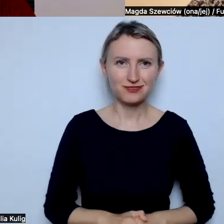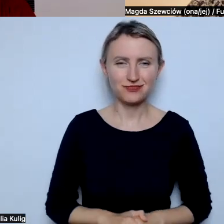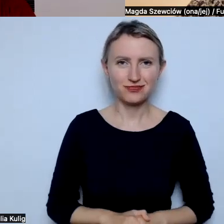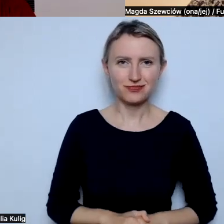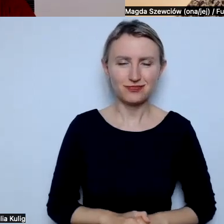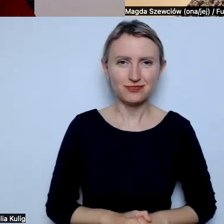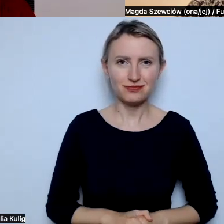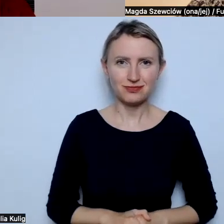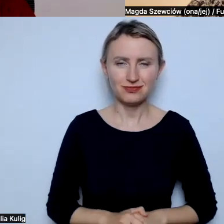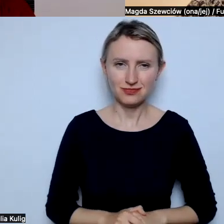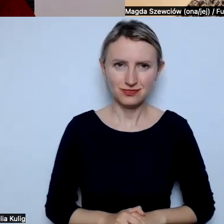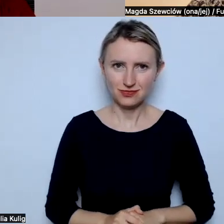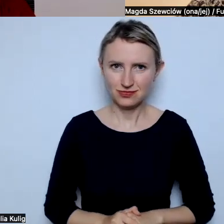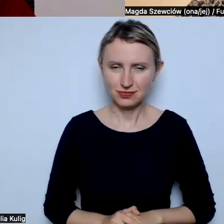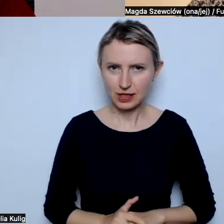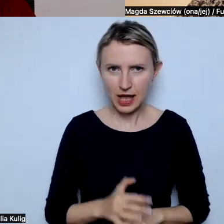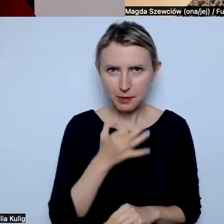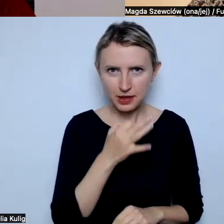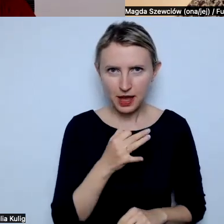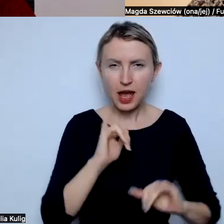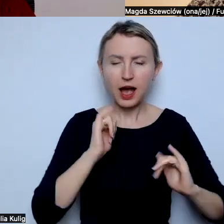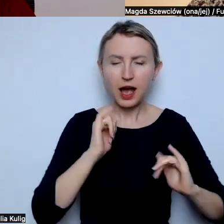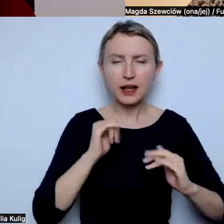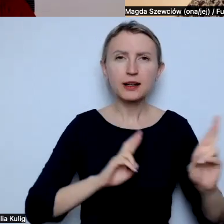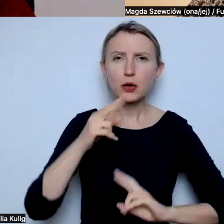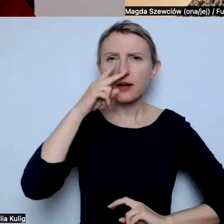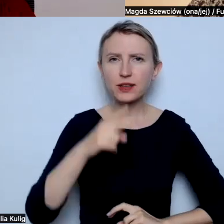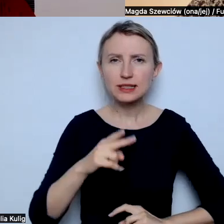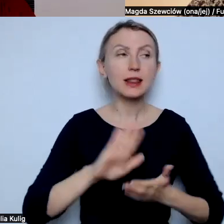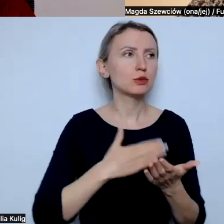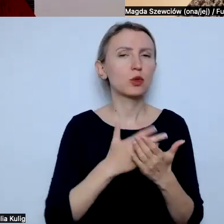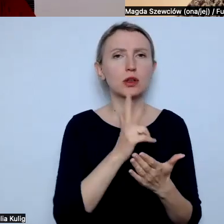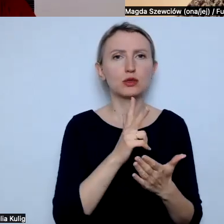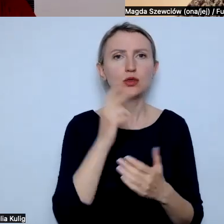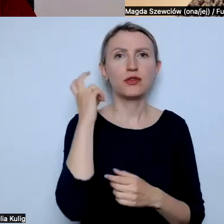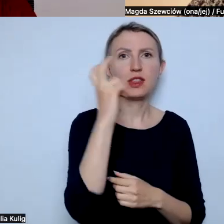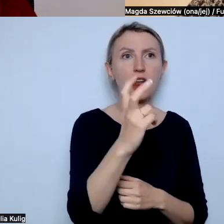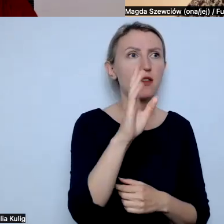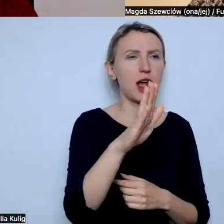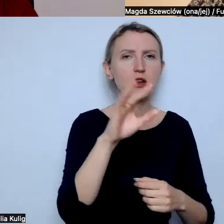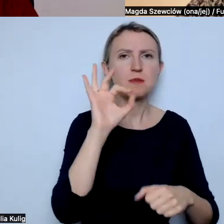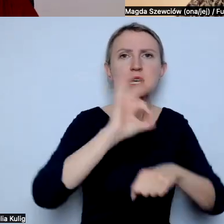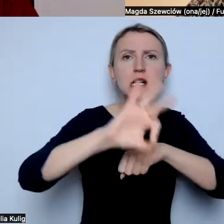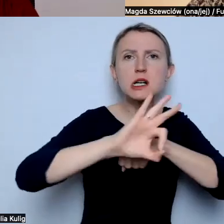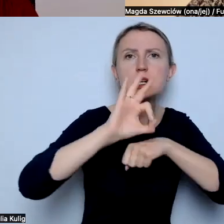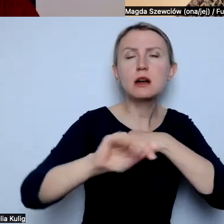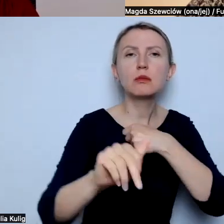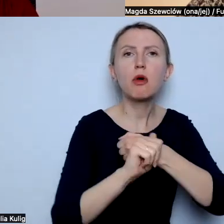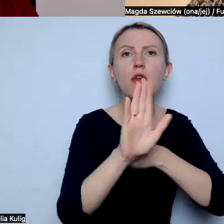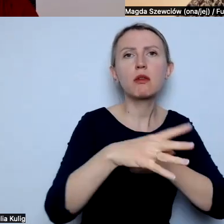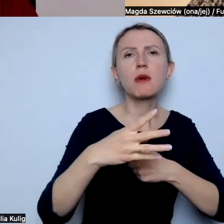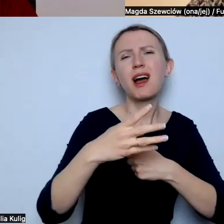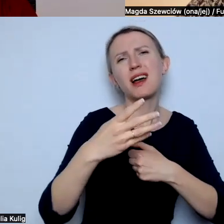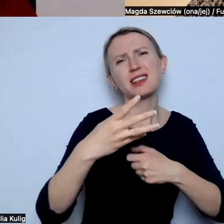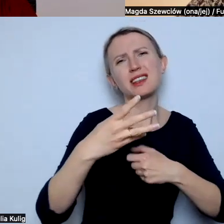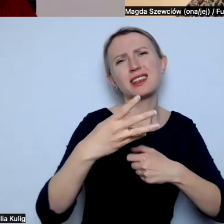I teraz pytanie tutaj mamy takie, jak reagować, gdy widzę, że ktoś na przykład w ten wariu jest atakowany słownie za to, że na przykład ma tęczowy element